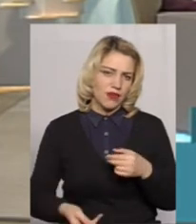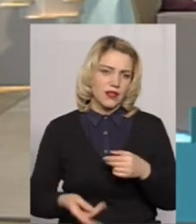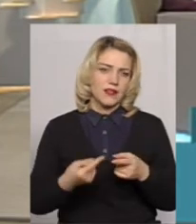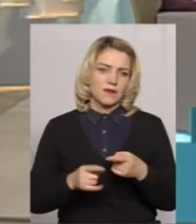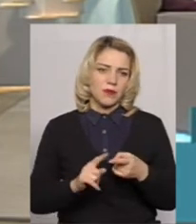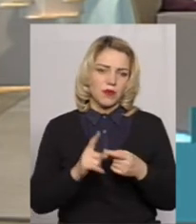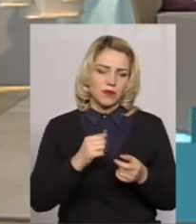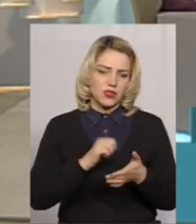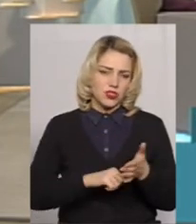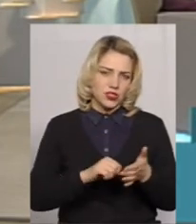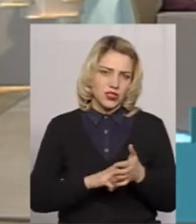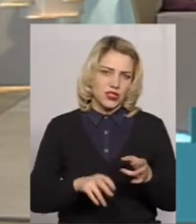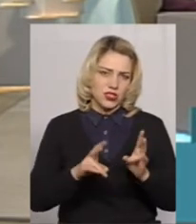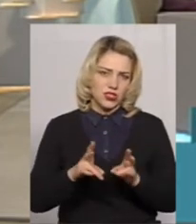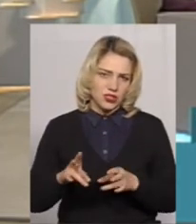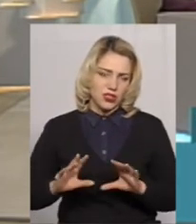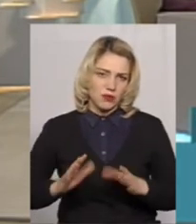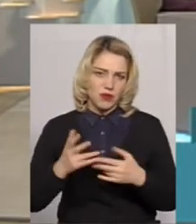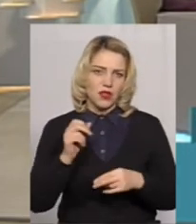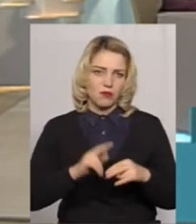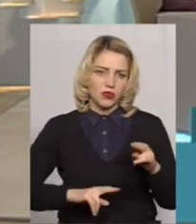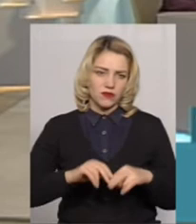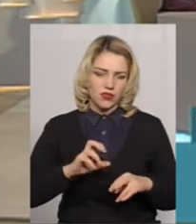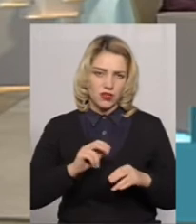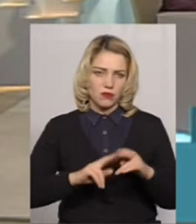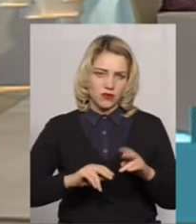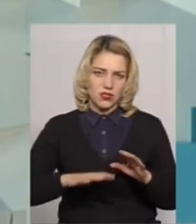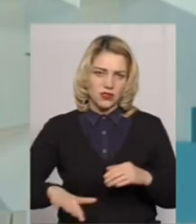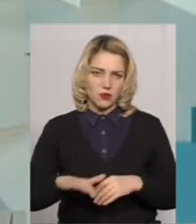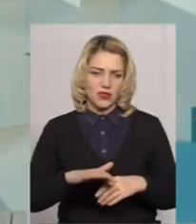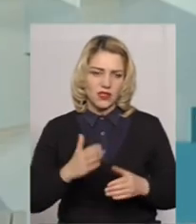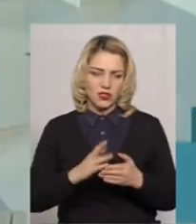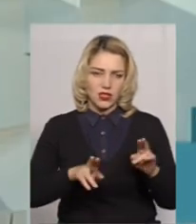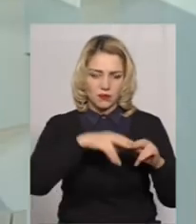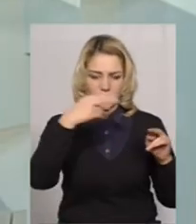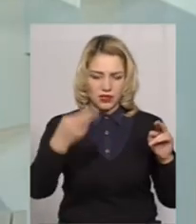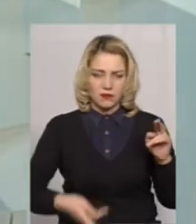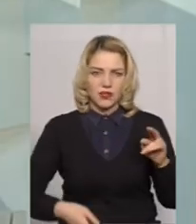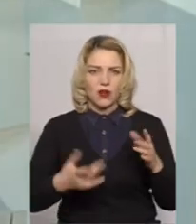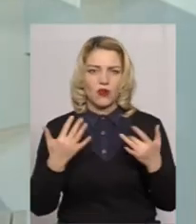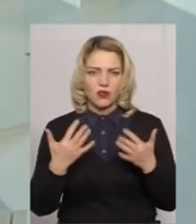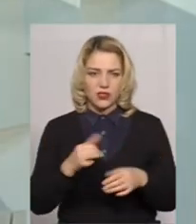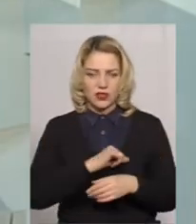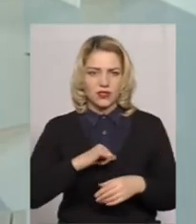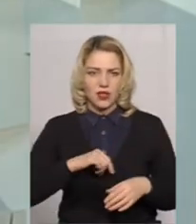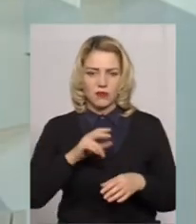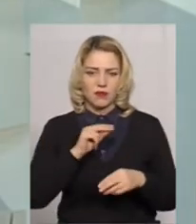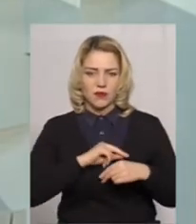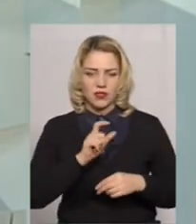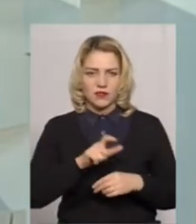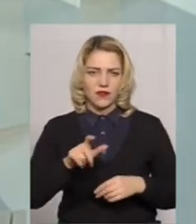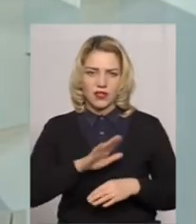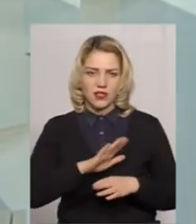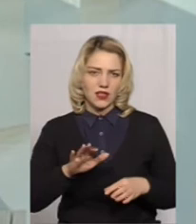Основними причинами нещасних випадків на будівельництві і на будівельних майданчиках є падіння з висоти, оскільки самі працівники не